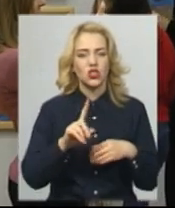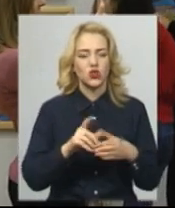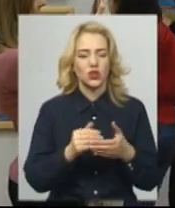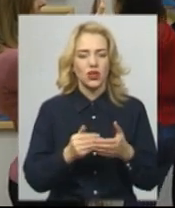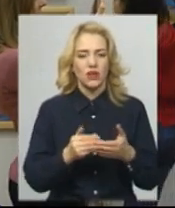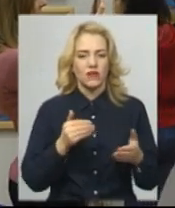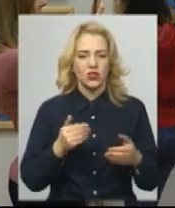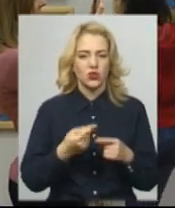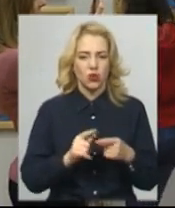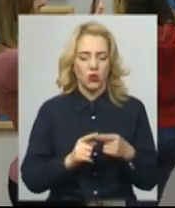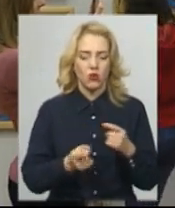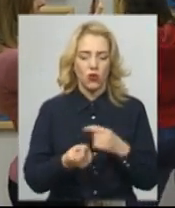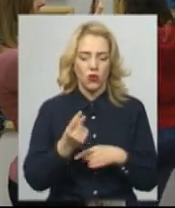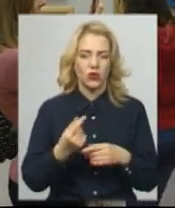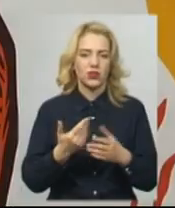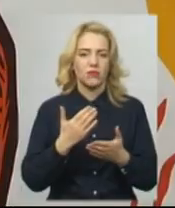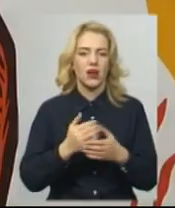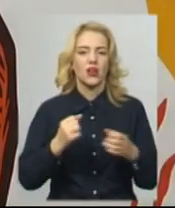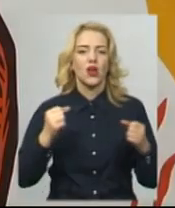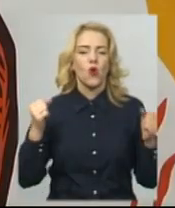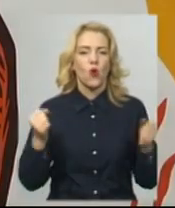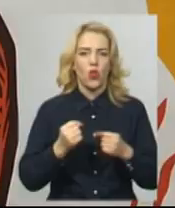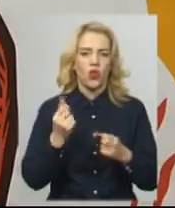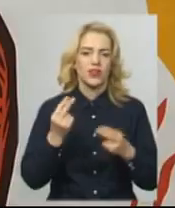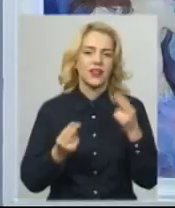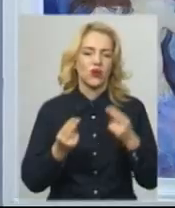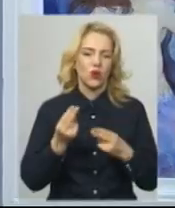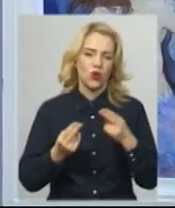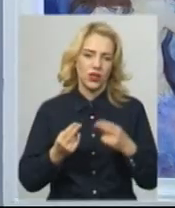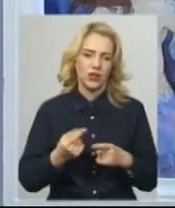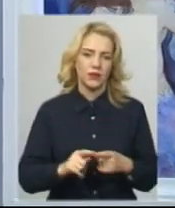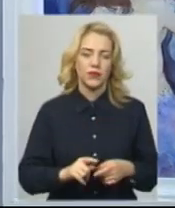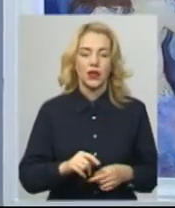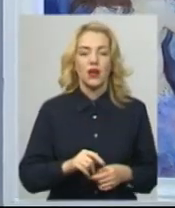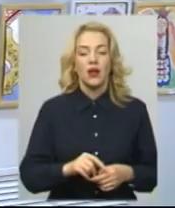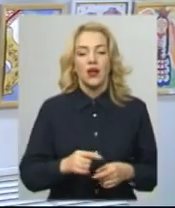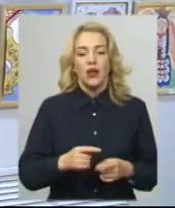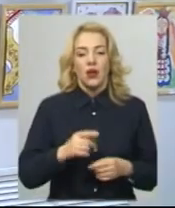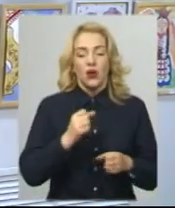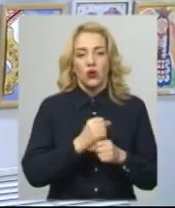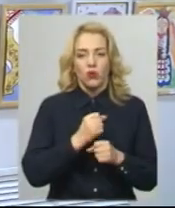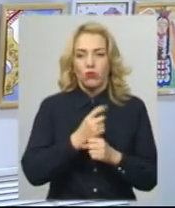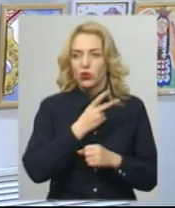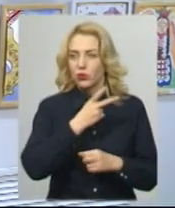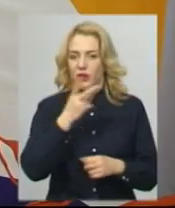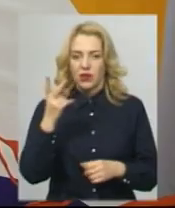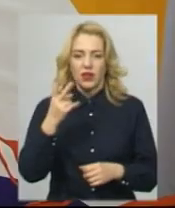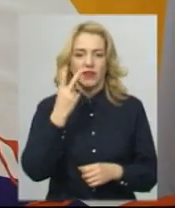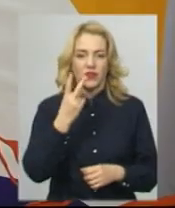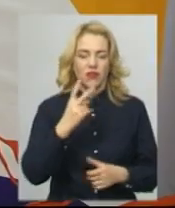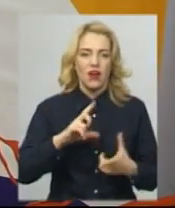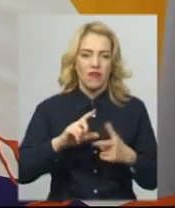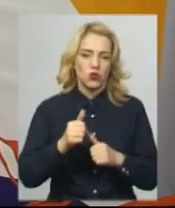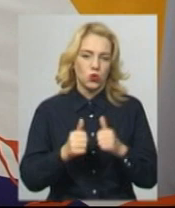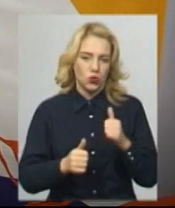холодний, але достатньо чіткий колір голубого. Кураторка проєкту Людмила Скверко каже, роботи учасників переглядали у два тури. На